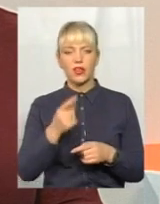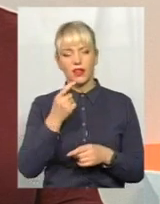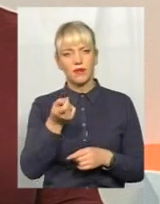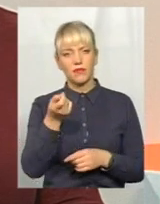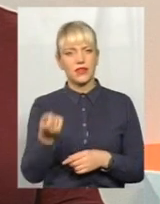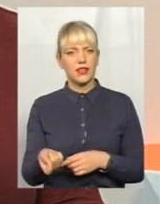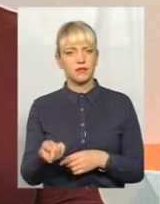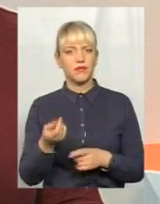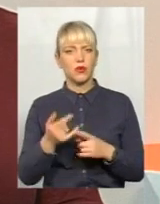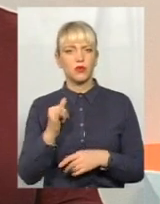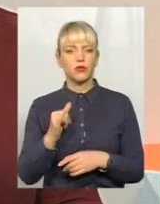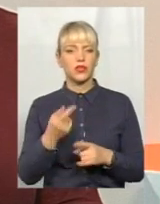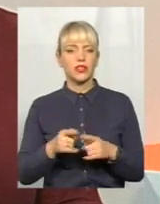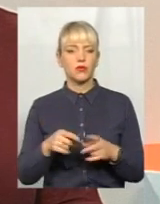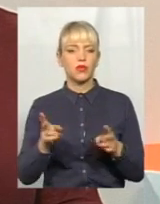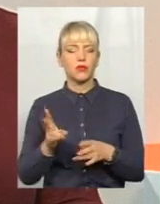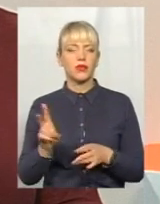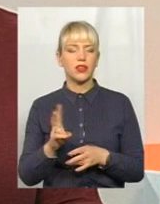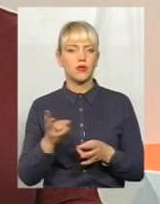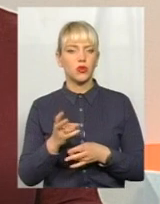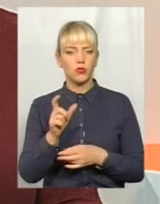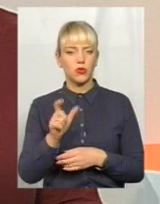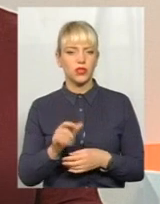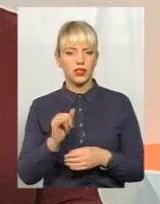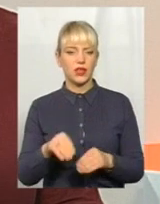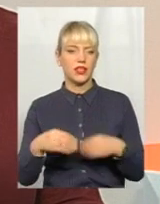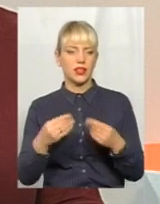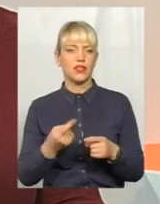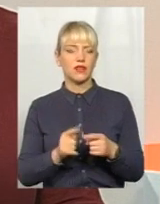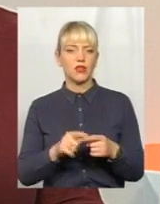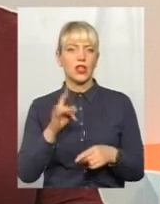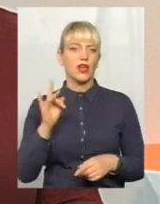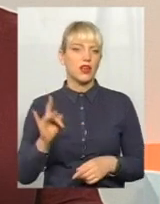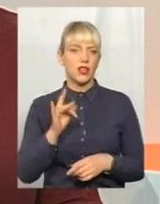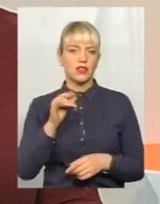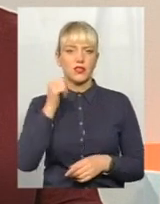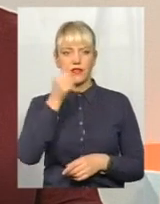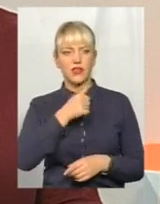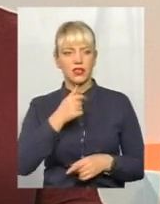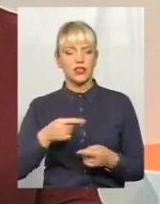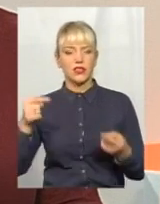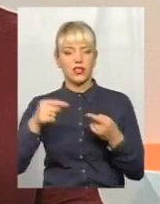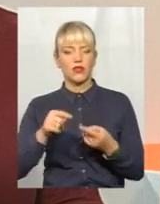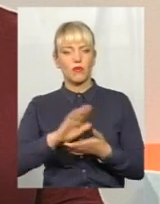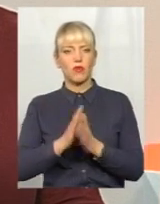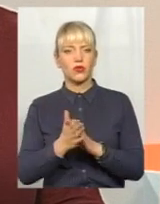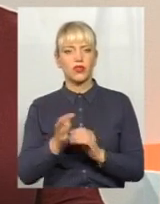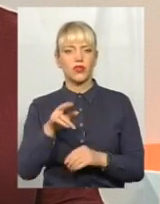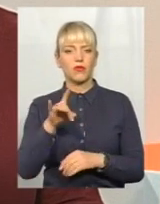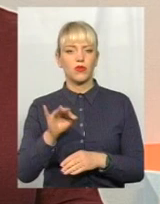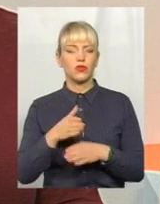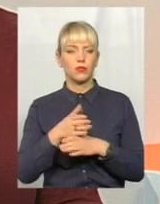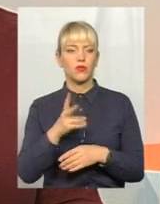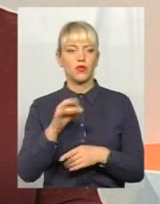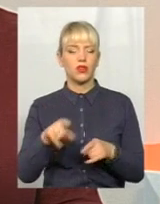тих всіх потребах, яка людина потребує, і надається вона один раз на рік згідно положення про допомогу. Але допомога